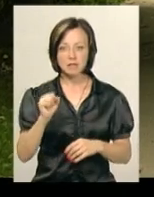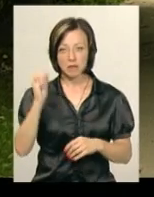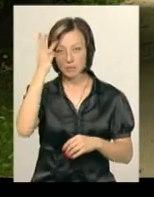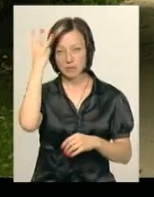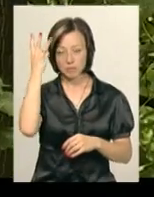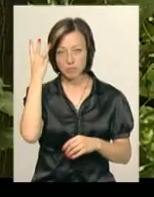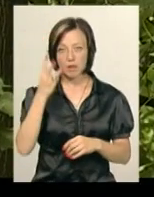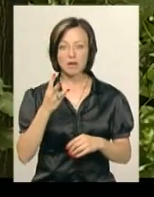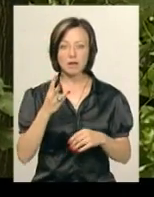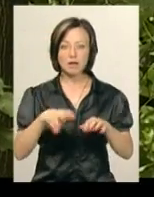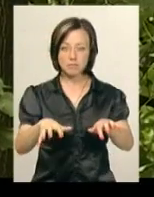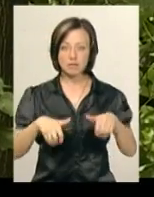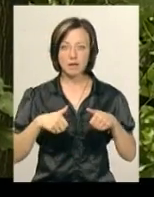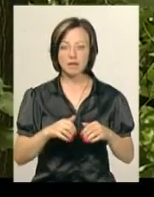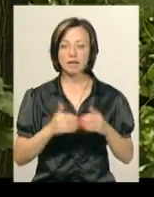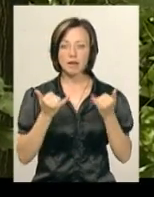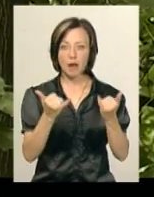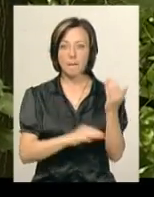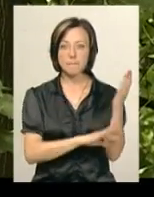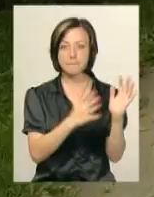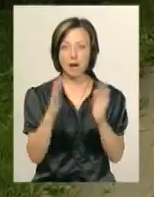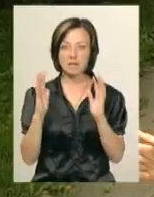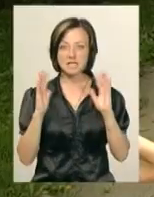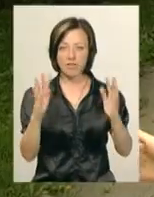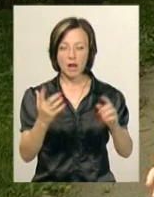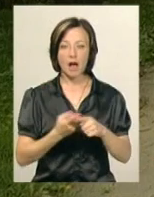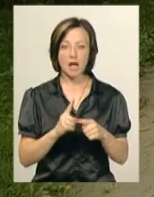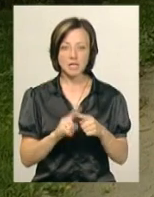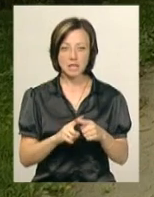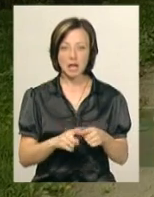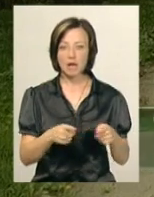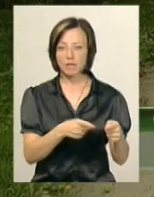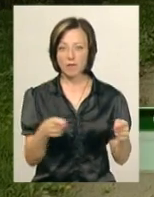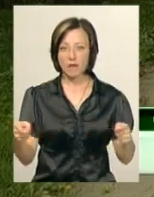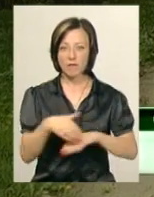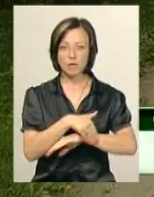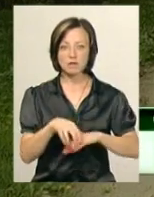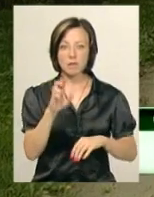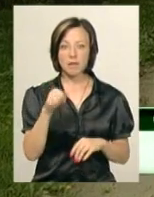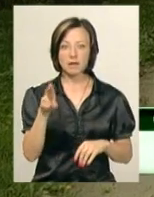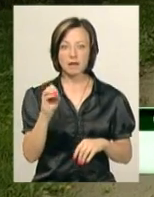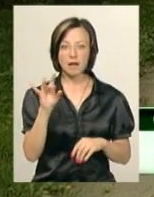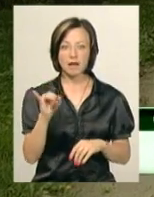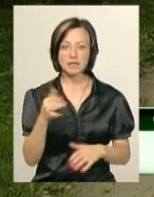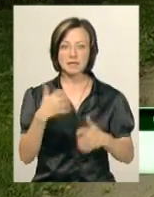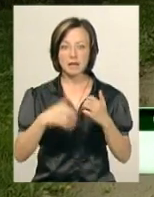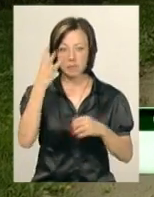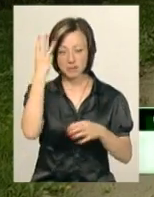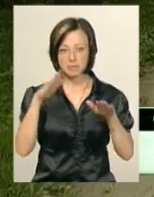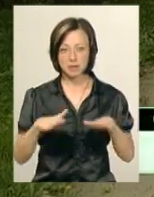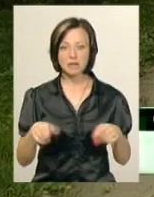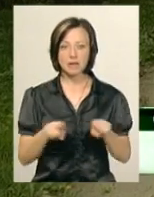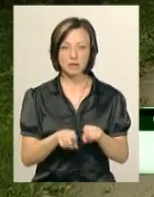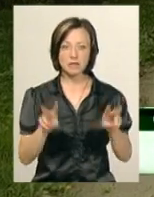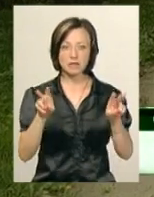обласному центрі відвели для ділянок під парки і сквери. А ця ділянка вулиці Степана Бандери серед хмельницьких локацій, які тепер